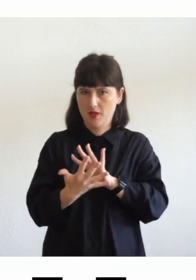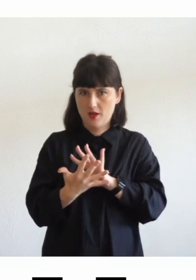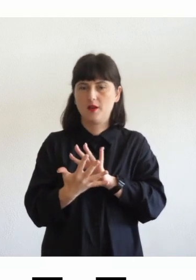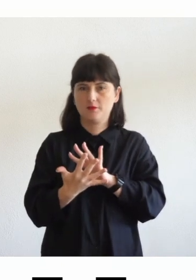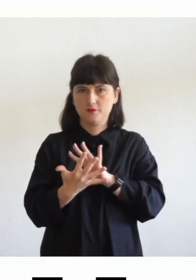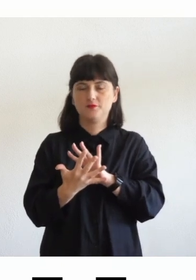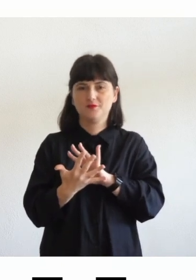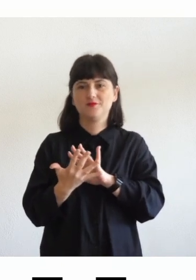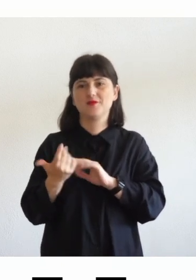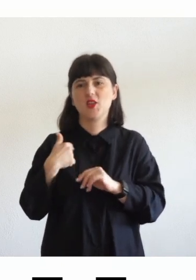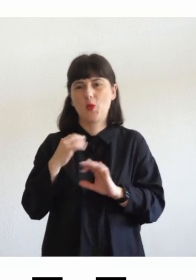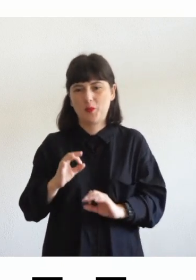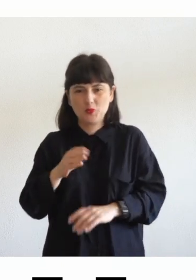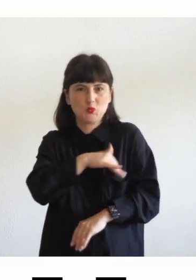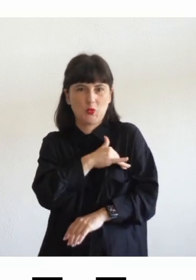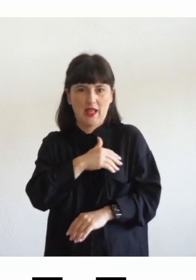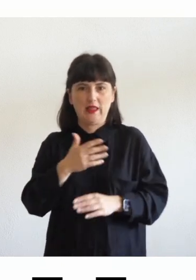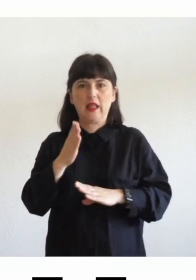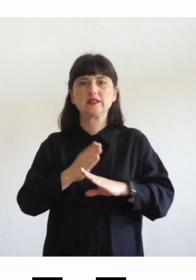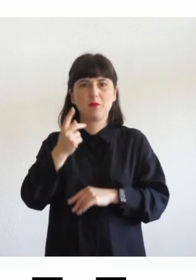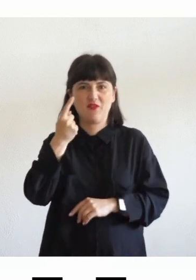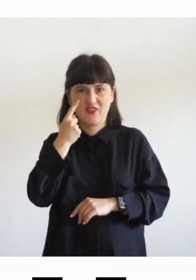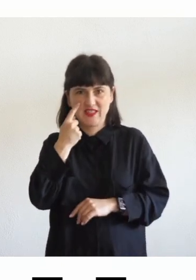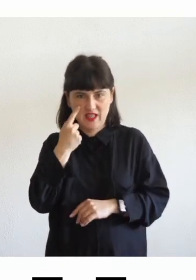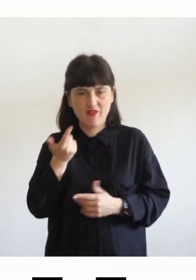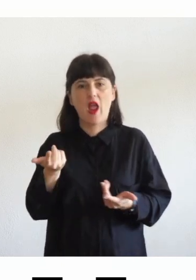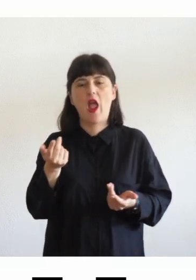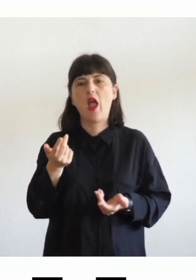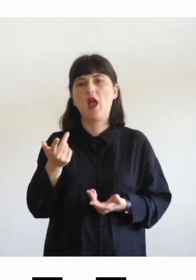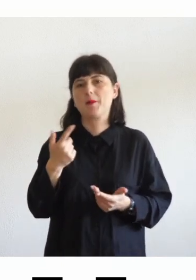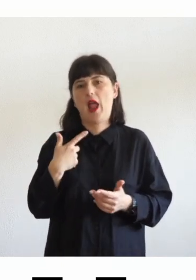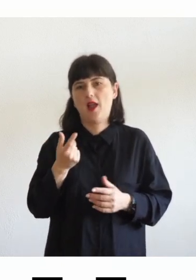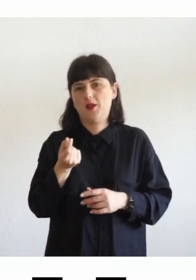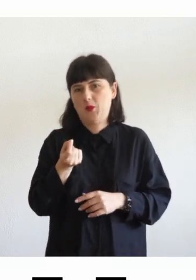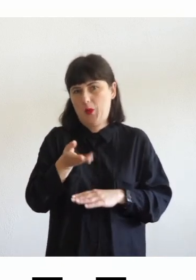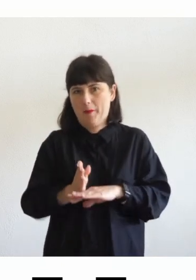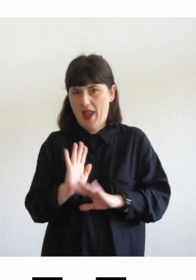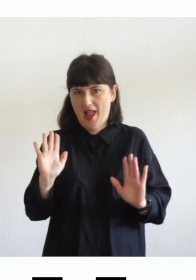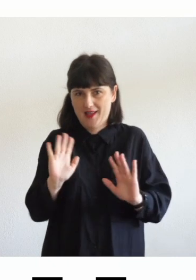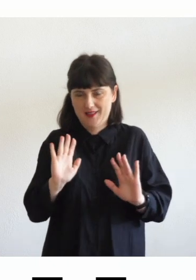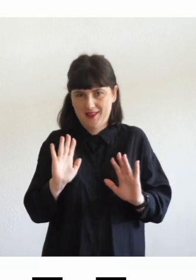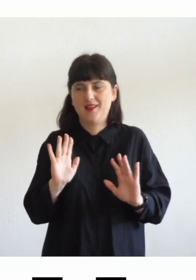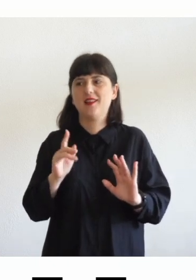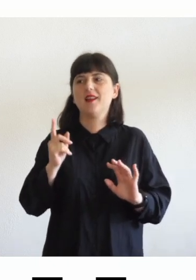studente con disabilità visiva anche se ovviamente questa è solo una piccolissima parte abbiamo